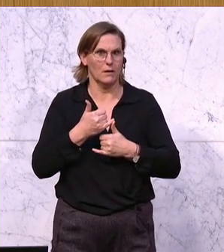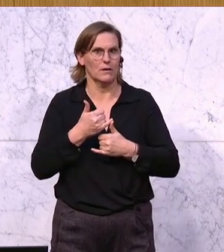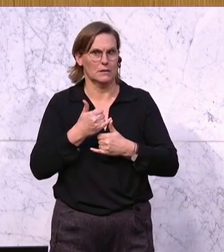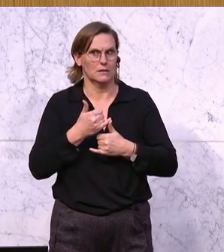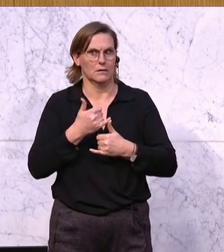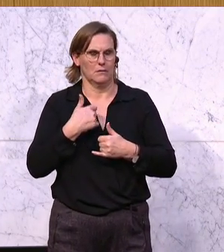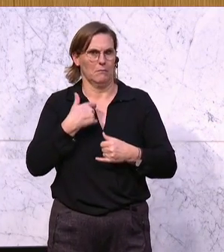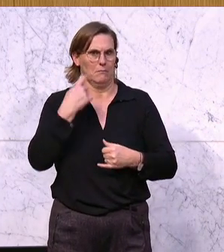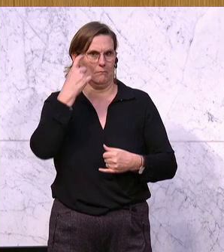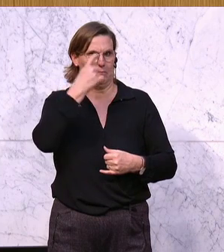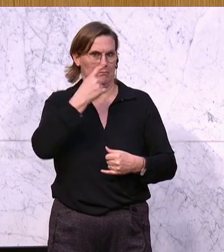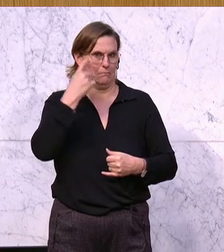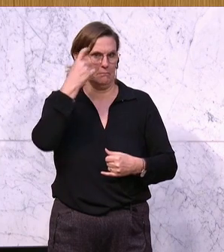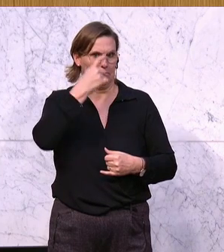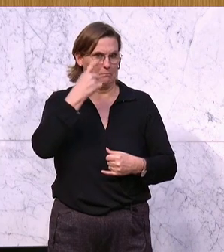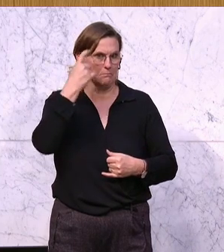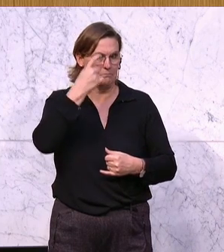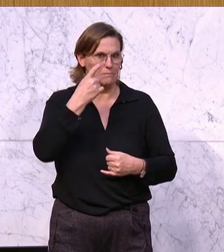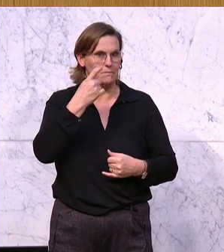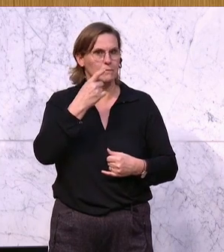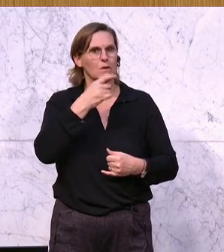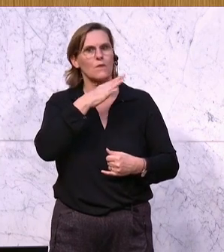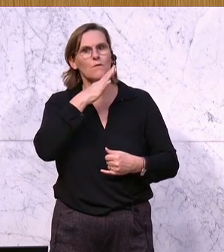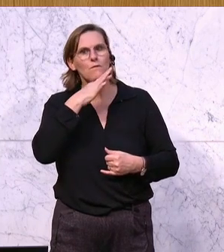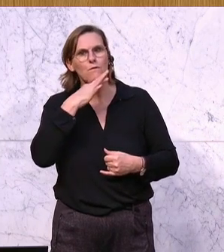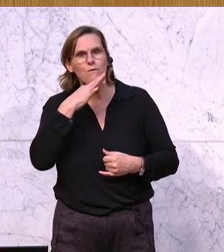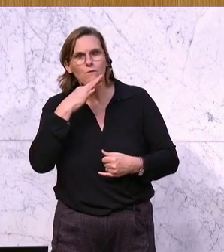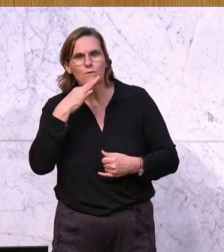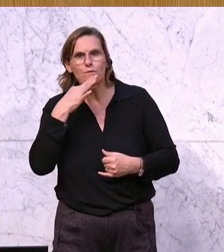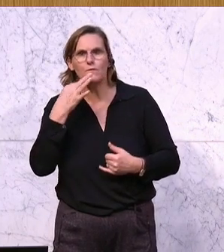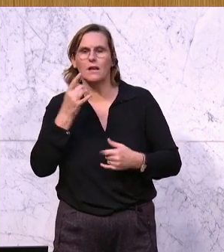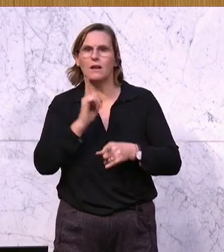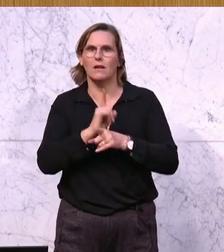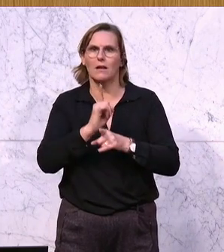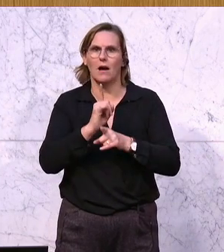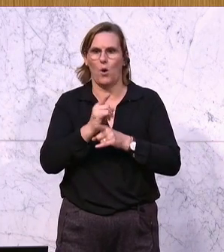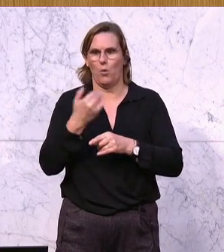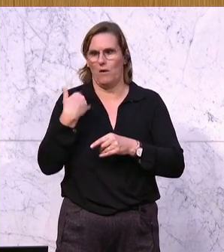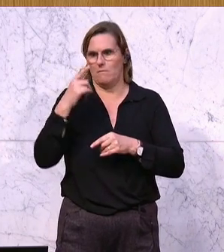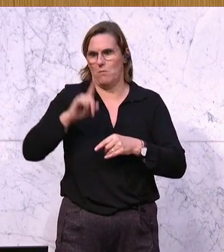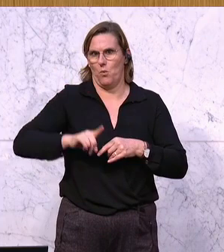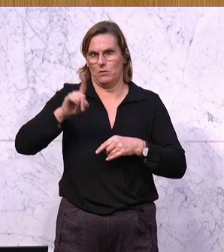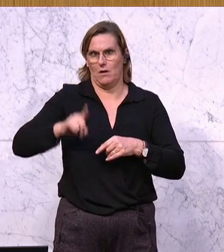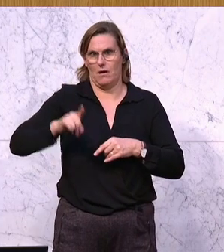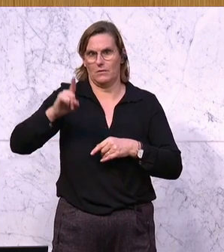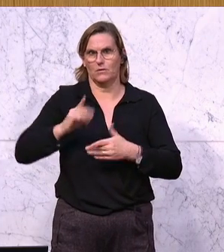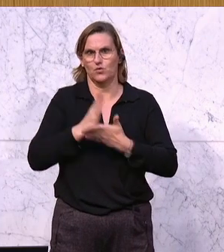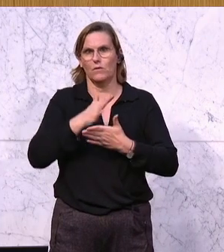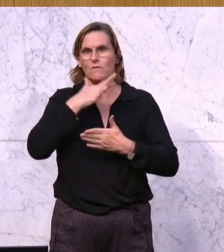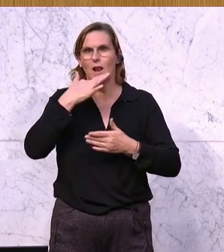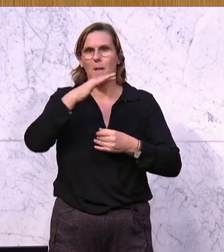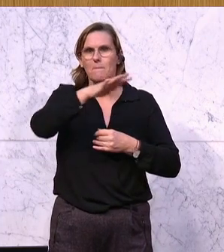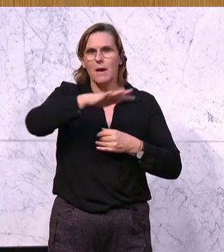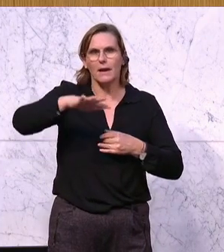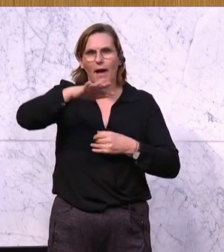auch zu bedenken. Und man hat jetzt über viele und natürlich über die letzten Monate hinweg auch viele Bereiche